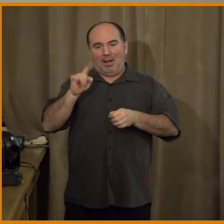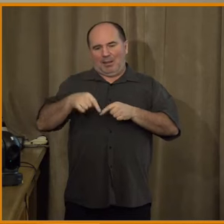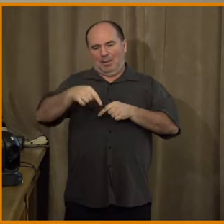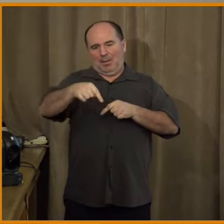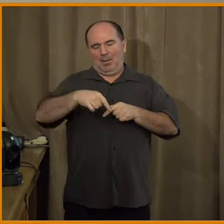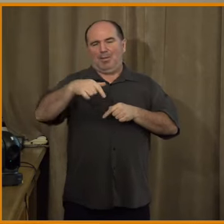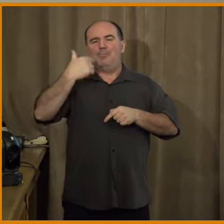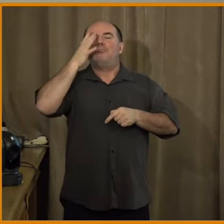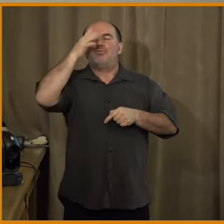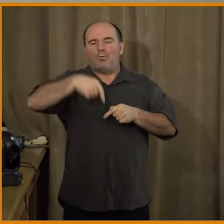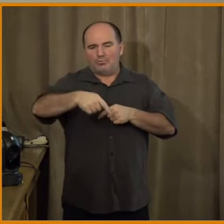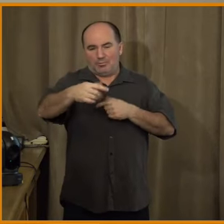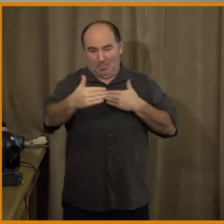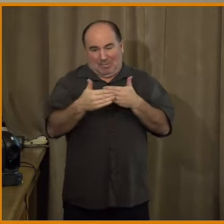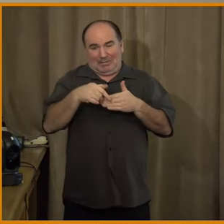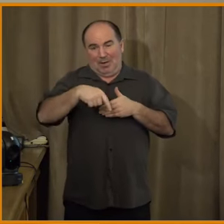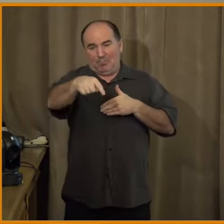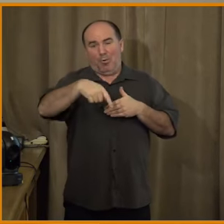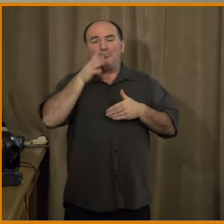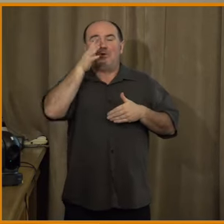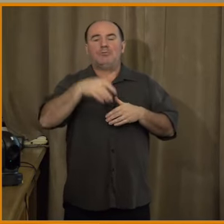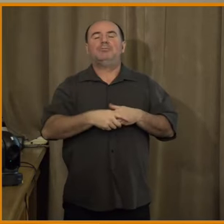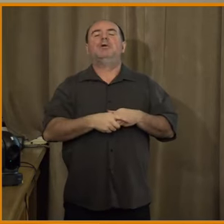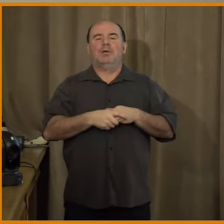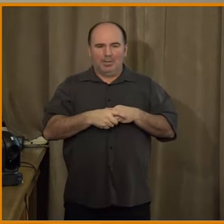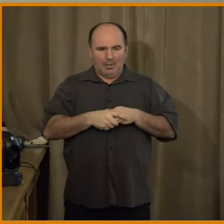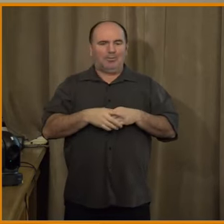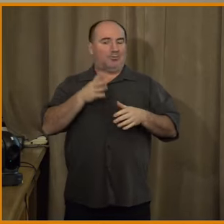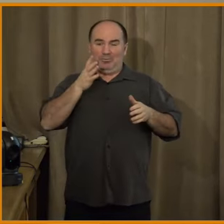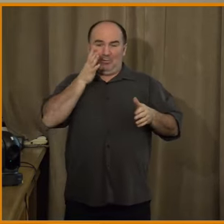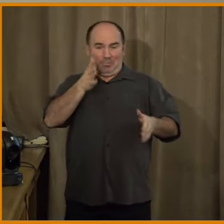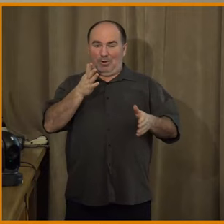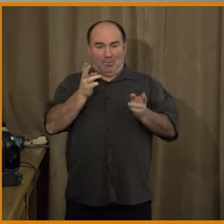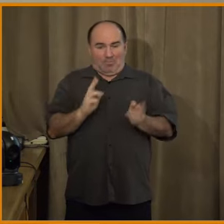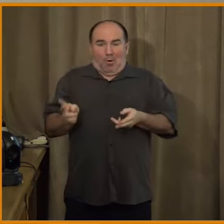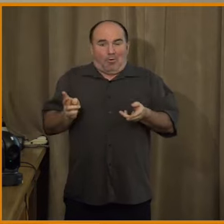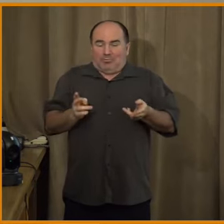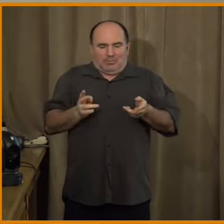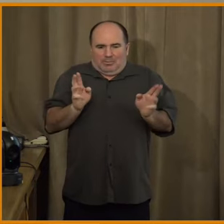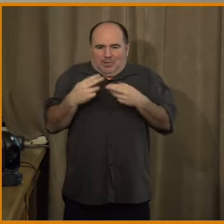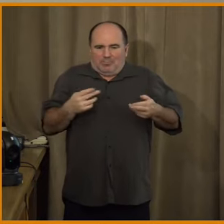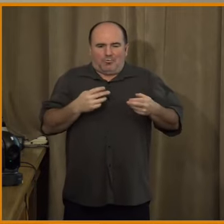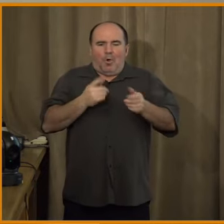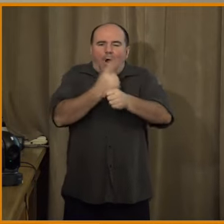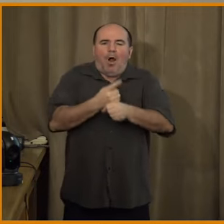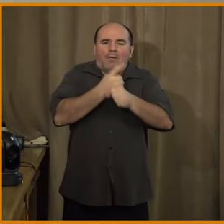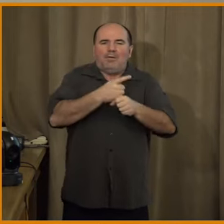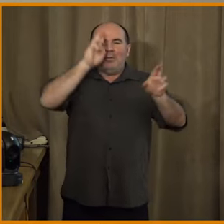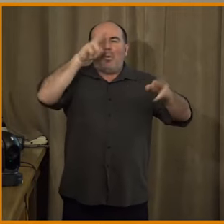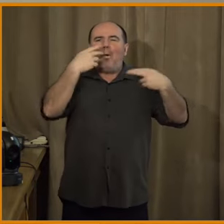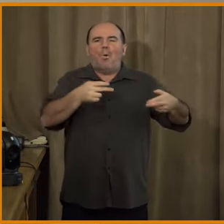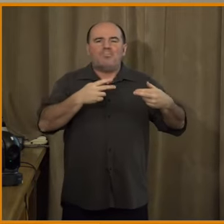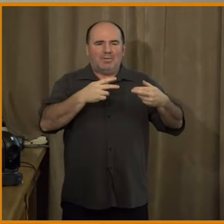extrémně realistické nebo extrémně realistický audiovizuální syntetický obsah, kde budeme muset záviset na autoritativním